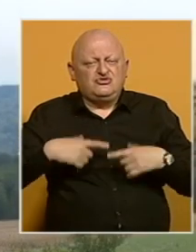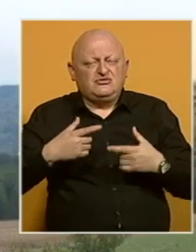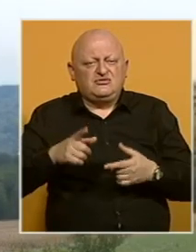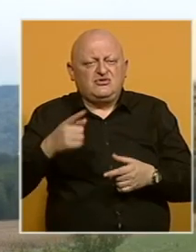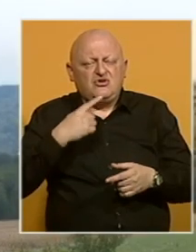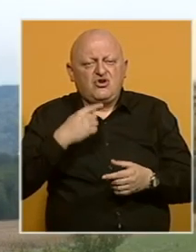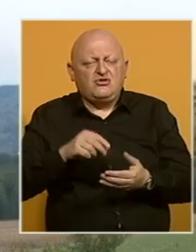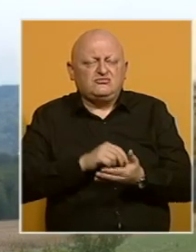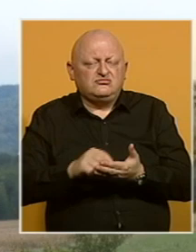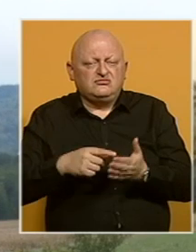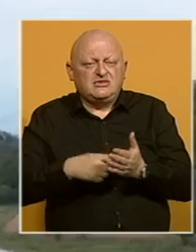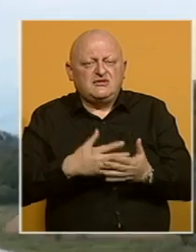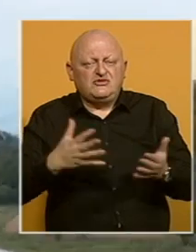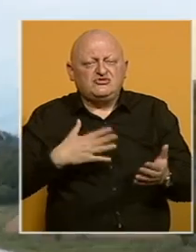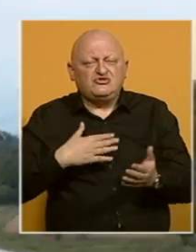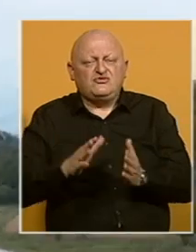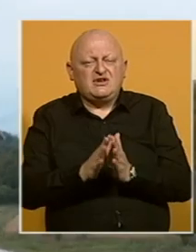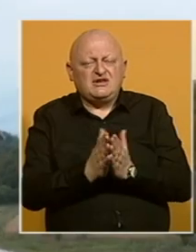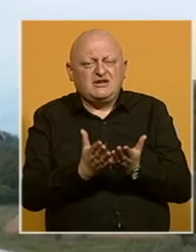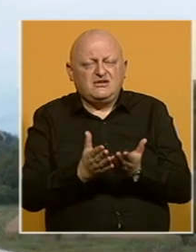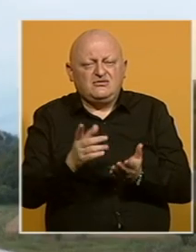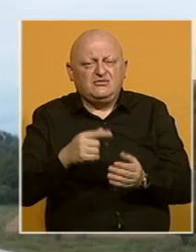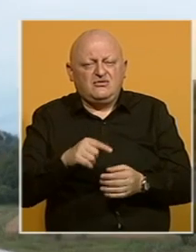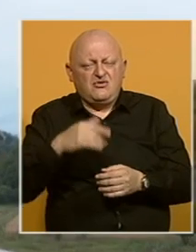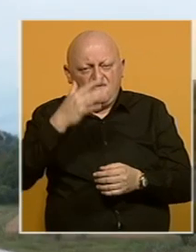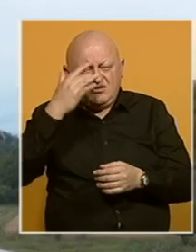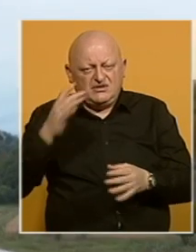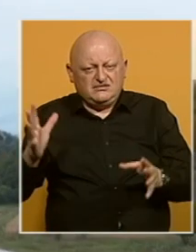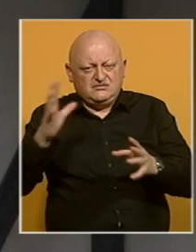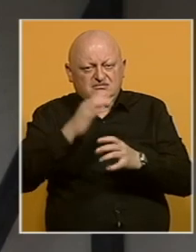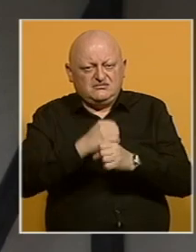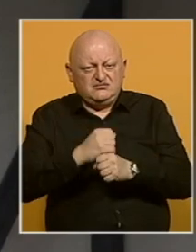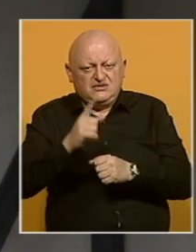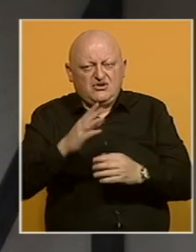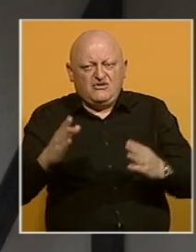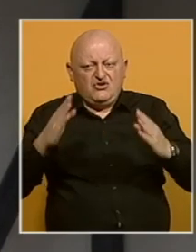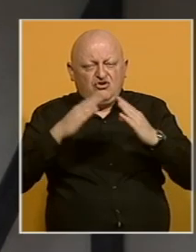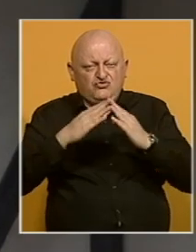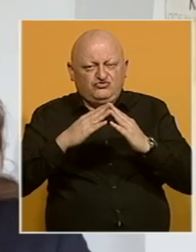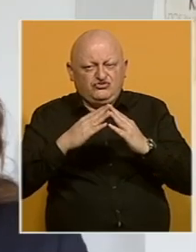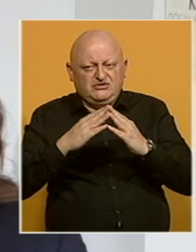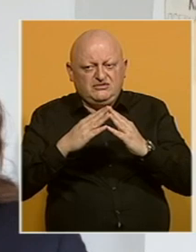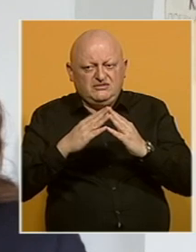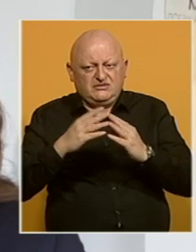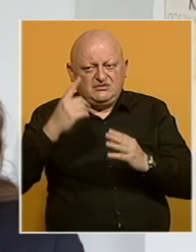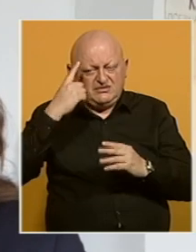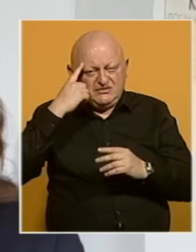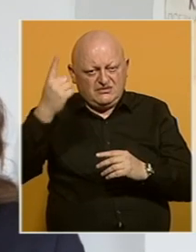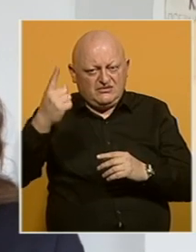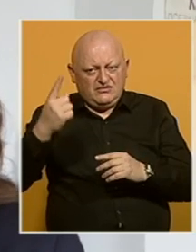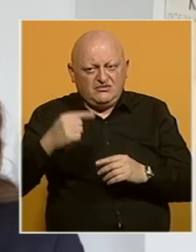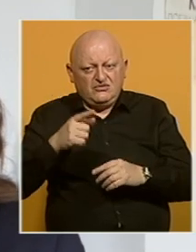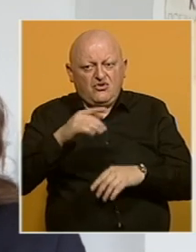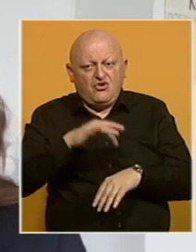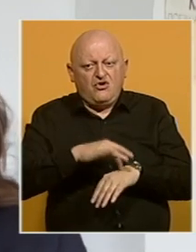odakle je crpio teme za većinu svojih djela, konačno je ovog ljeta završena replika njegove rodne kuće. Ideja je da se